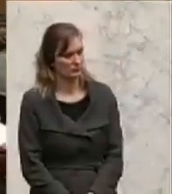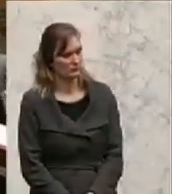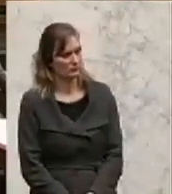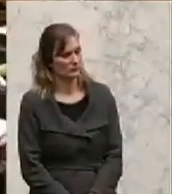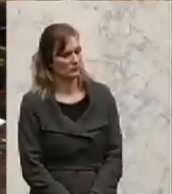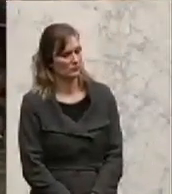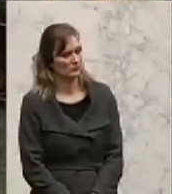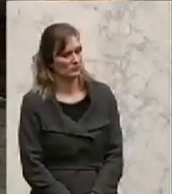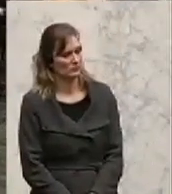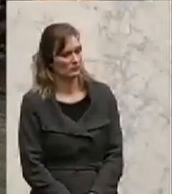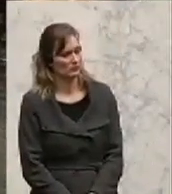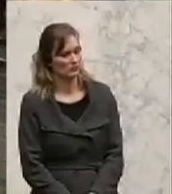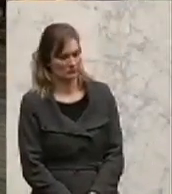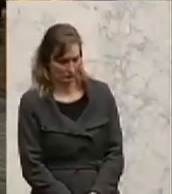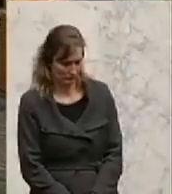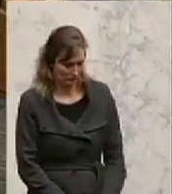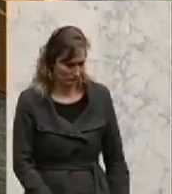angesprochen kritisiert, Werner Neubauer von der FPÖ.